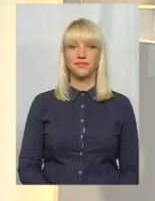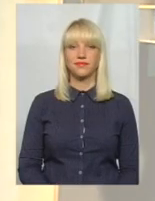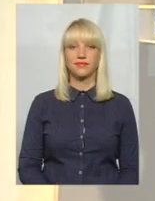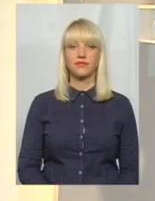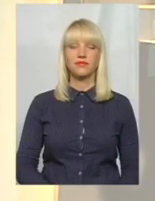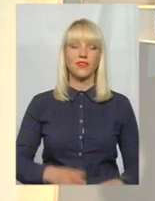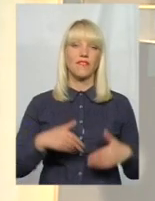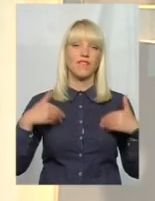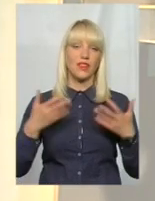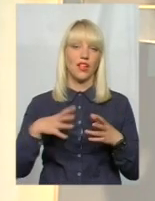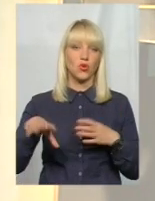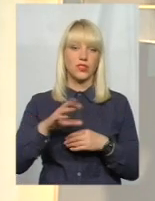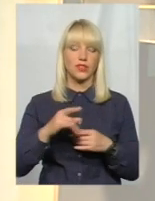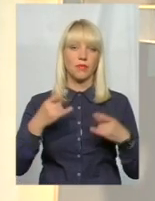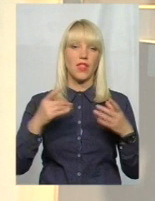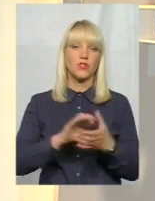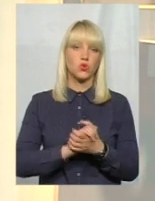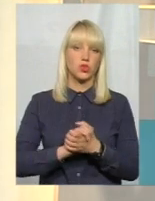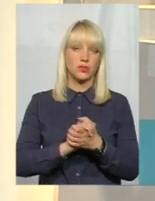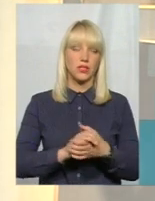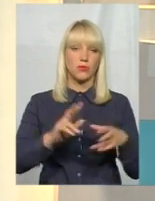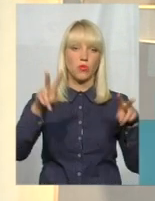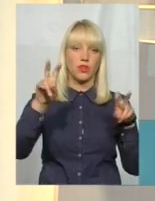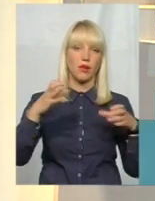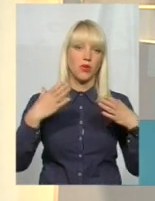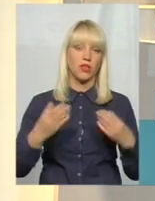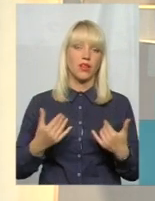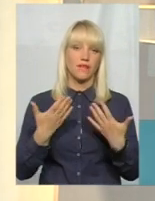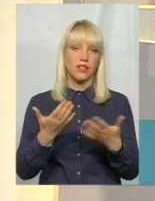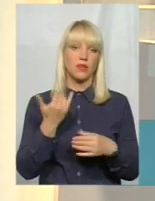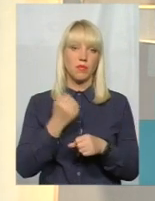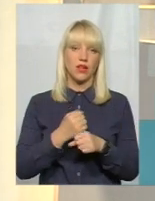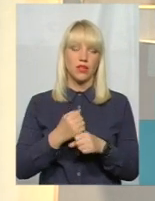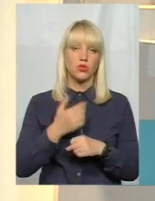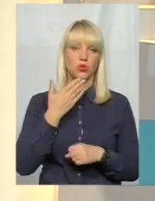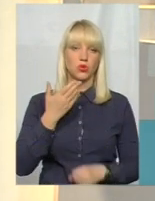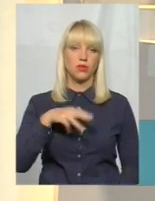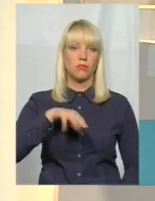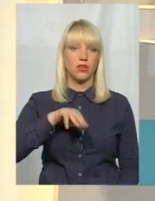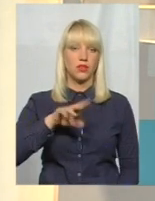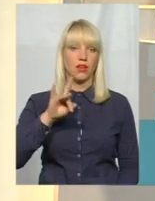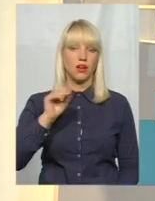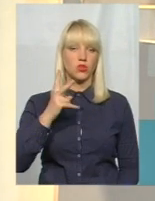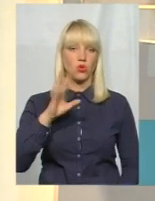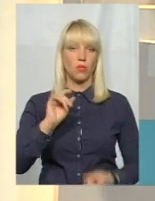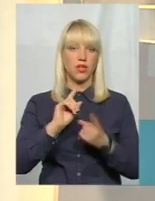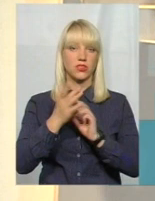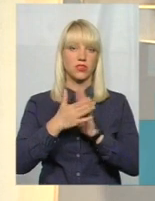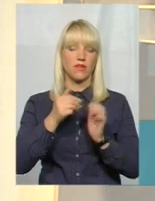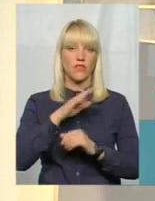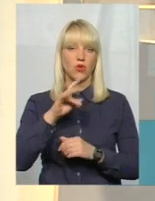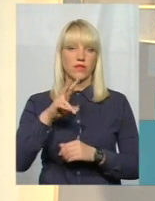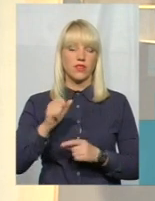Мої вітання усім на Суспільному тема дня. Сьогодні для вас у студії працює ведуча юномітражка переклад на мову жестів Оксана Фіновська.